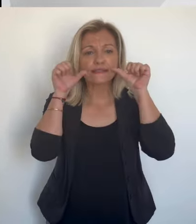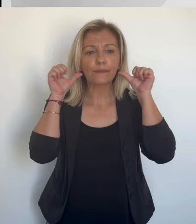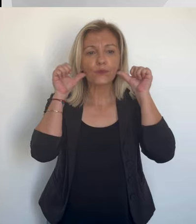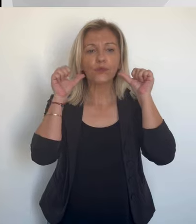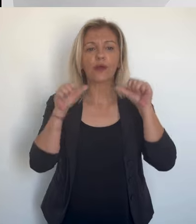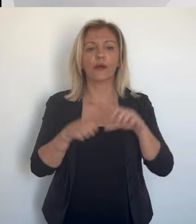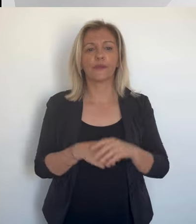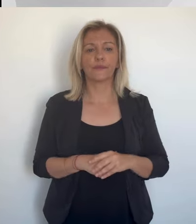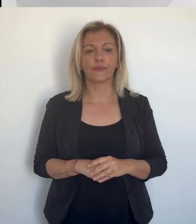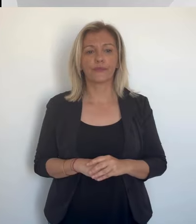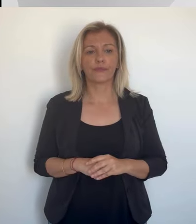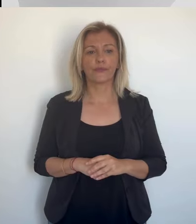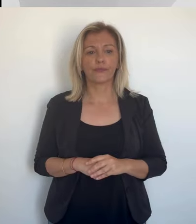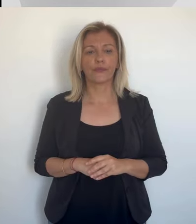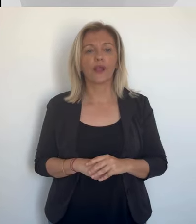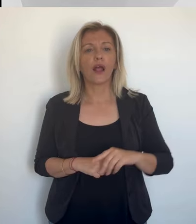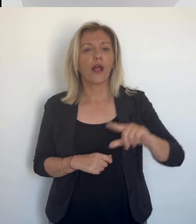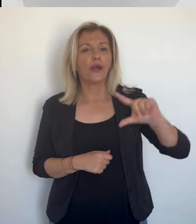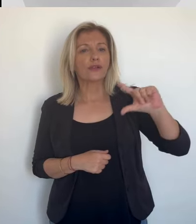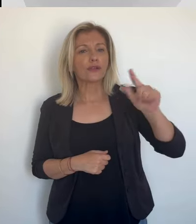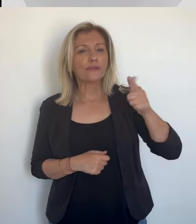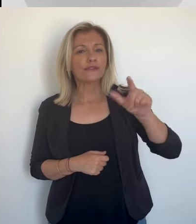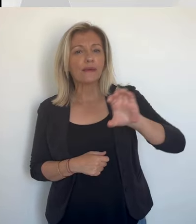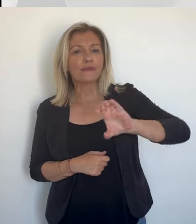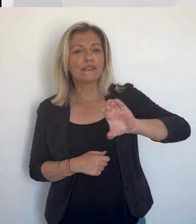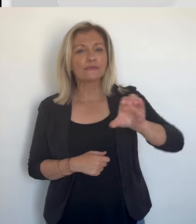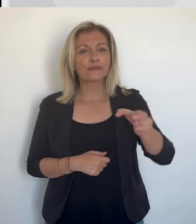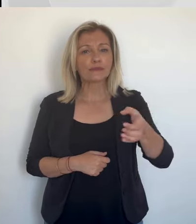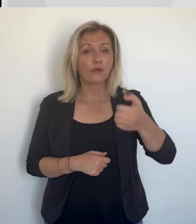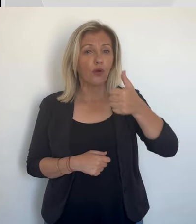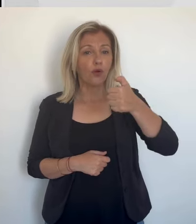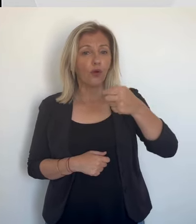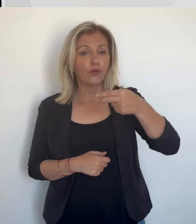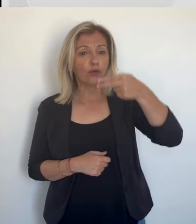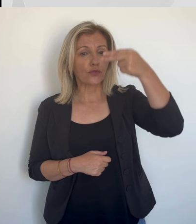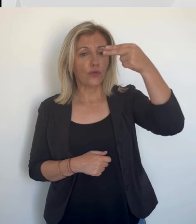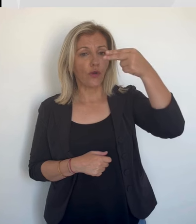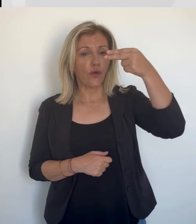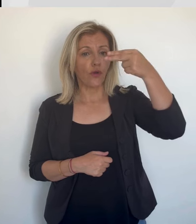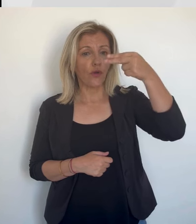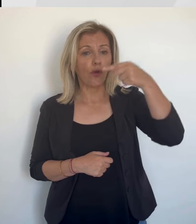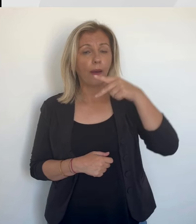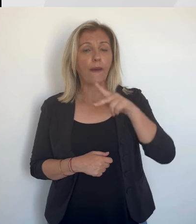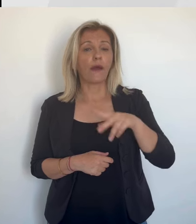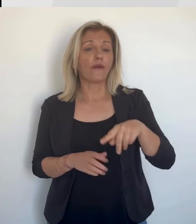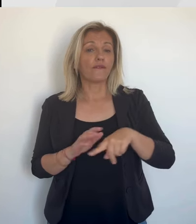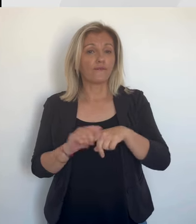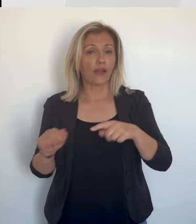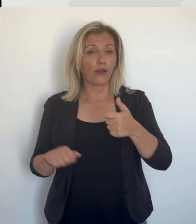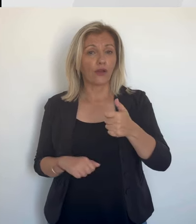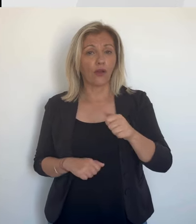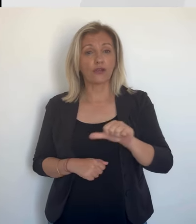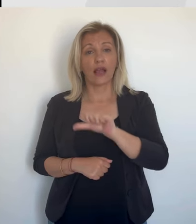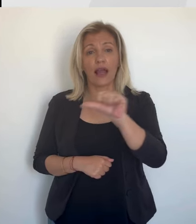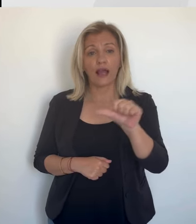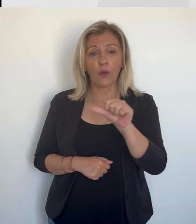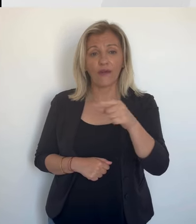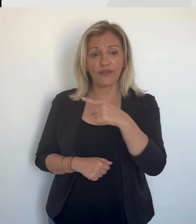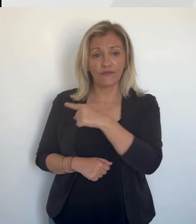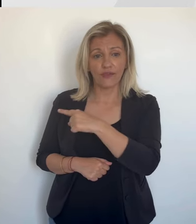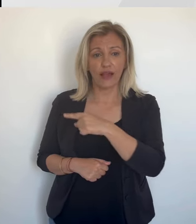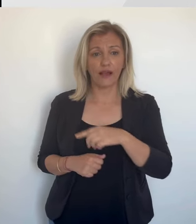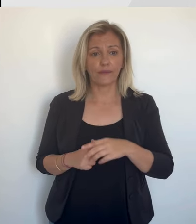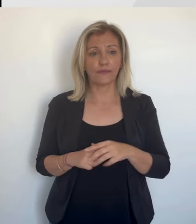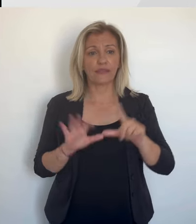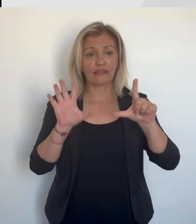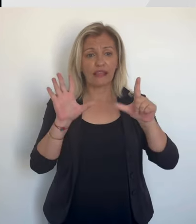'Éric Zemmour Reconquête, tenteront également de tirer leur épingle du jeu. Dans la seconde circonscription de Haute-Corse, sept candidats concourent sur la ligne de